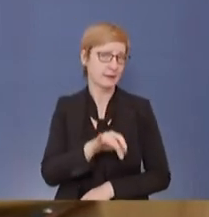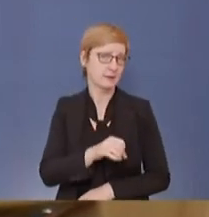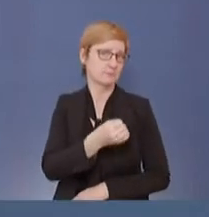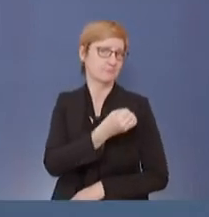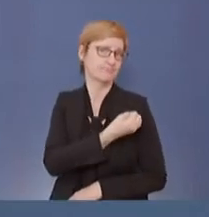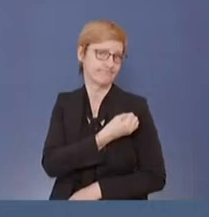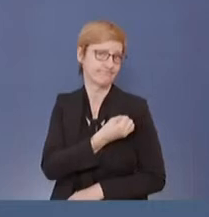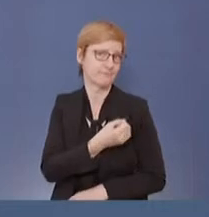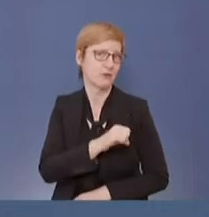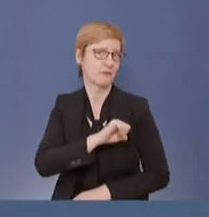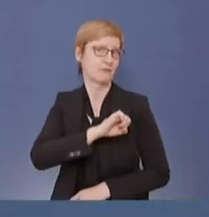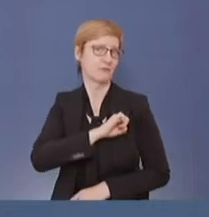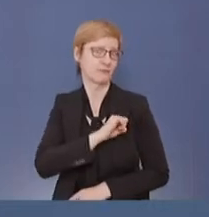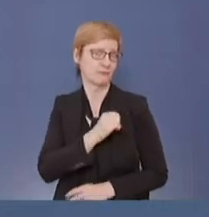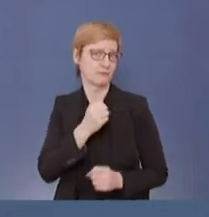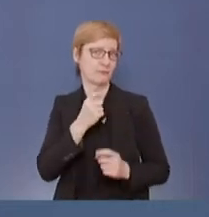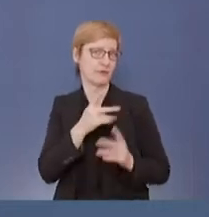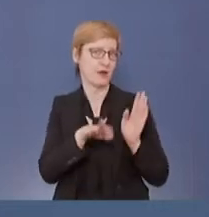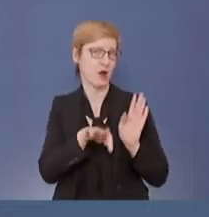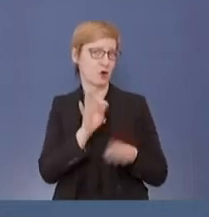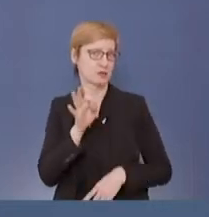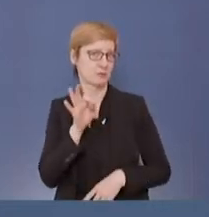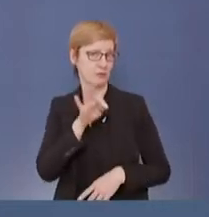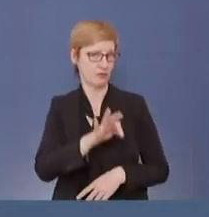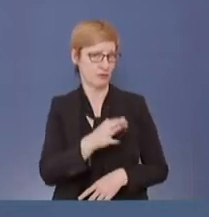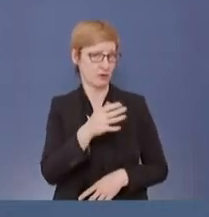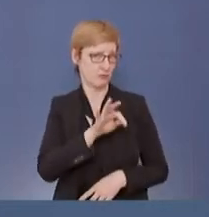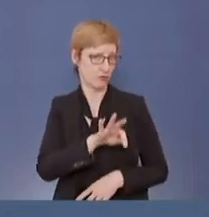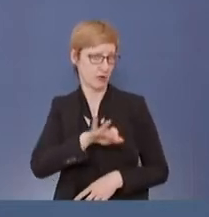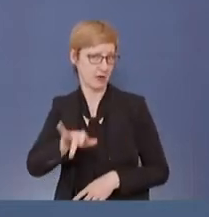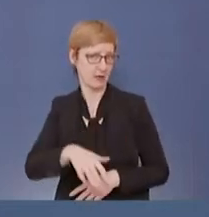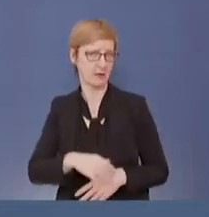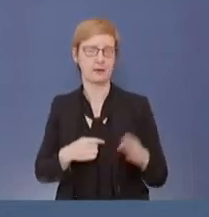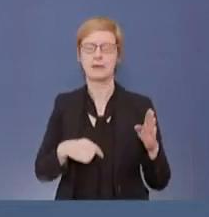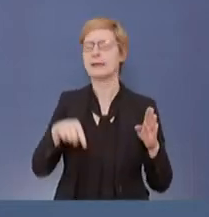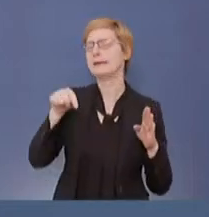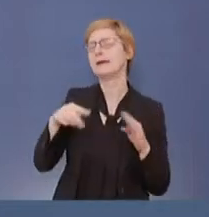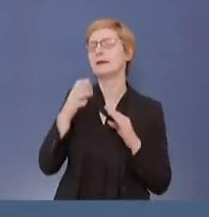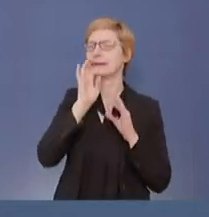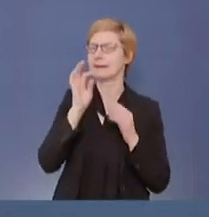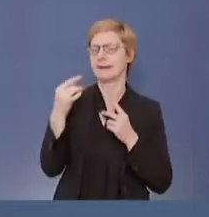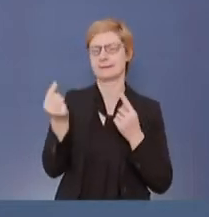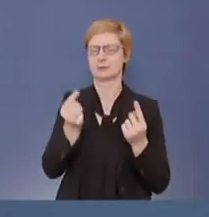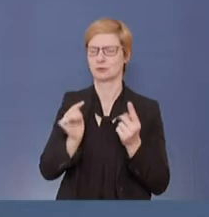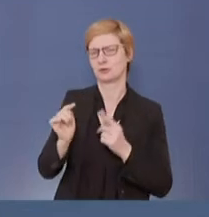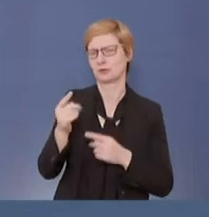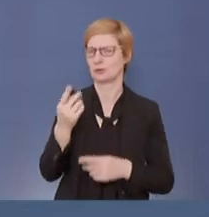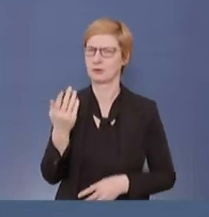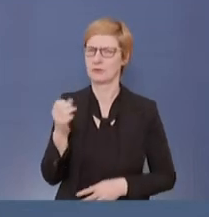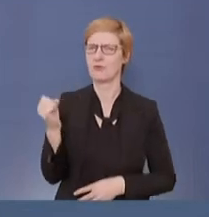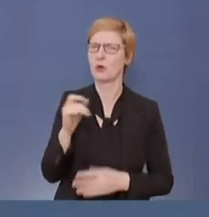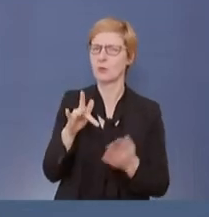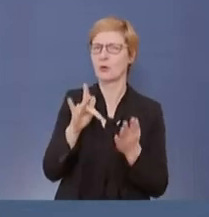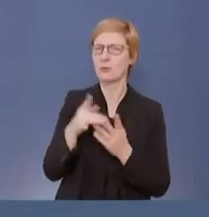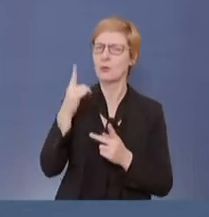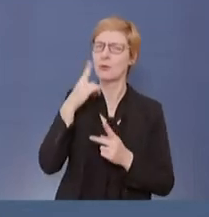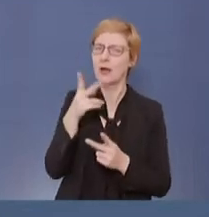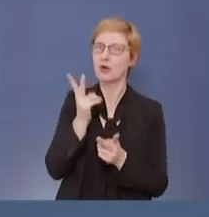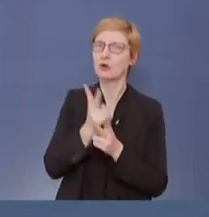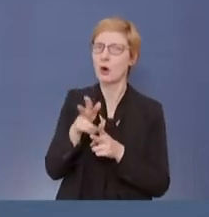für Geimpfte gibt? Ich werde jetzt hier keine Detaildiskussion führen, da das zurzeit noch in Beratung ist.